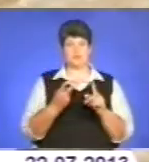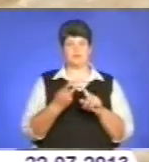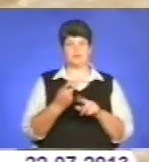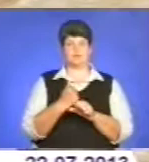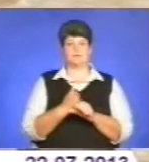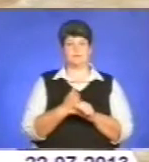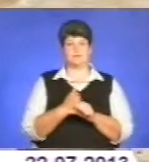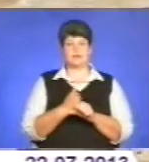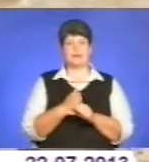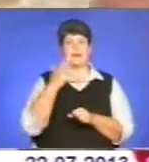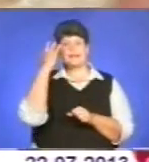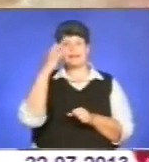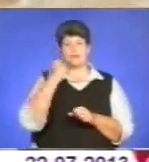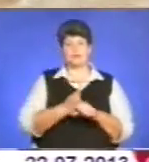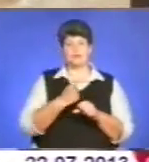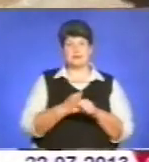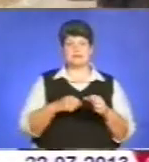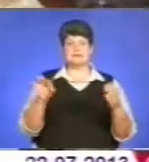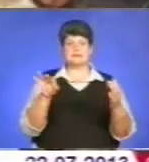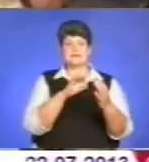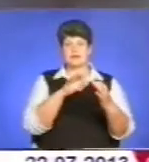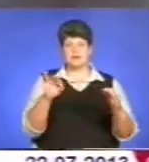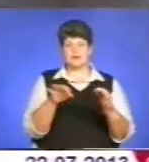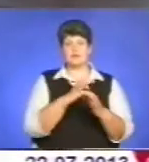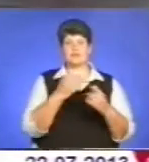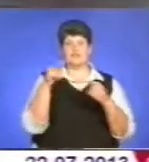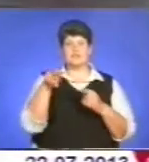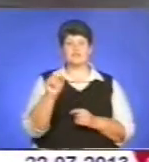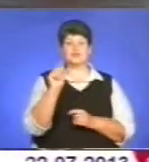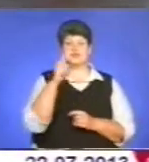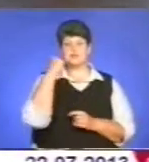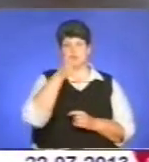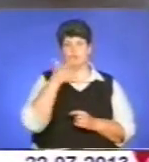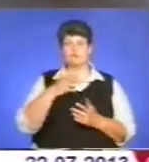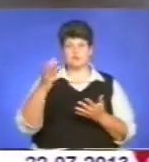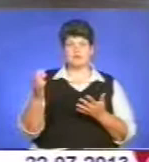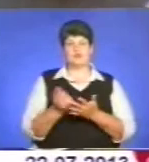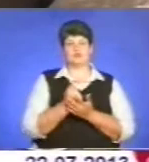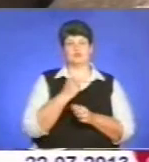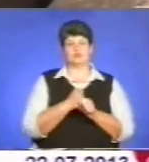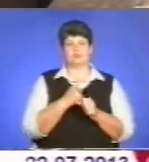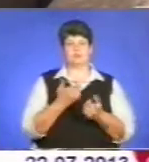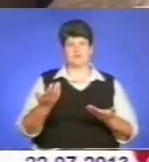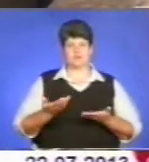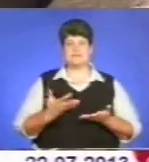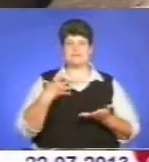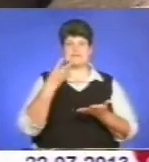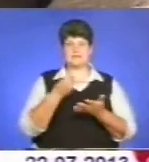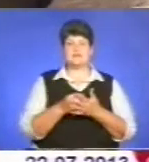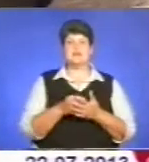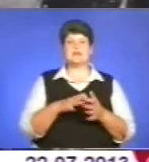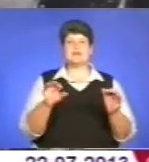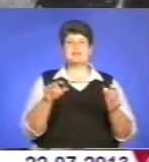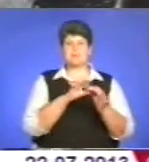Ідею виготовити скрипку виношував давно. І лише у 2011 році вдалося її втілити у життя. Свій інструмент створював на